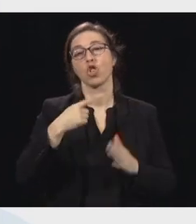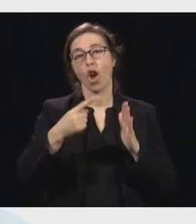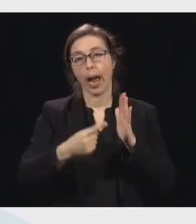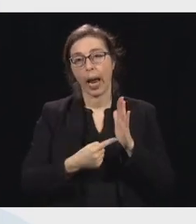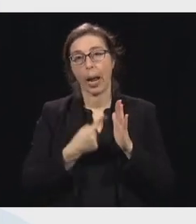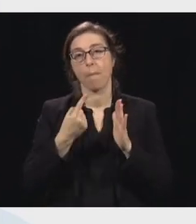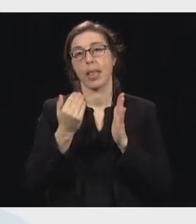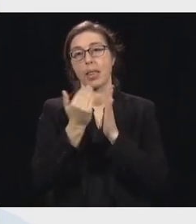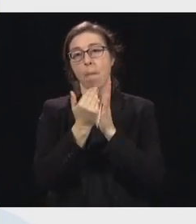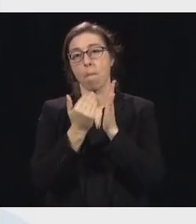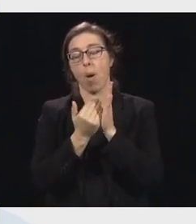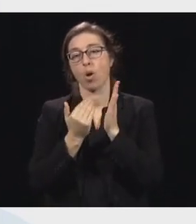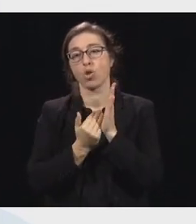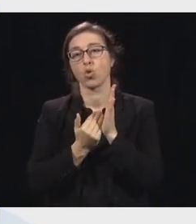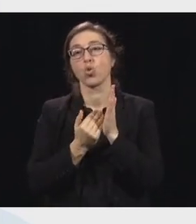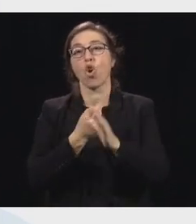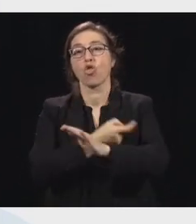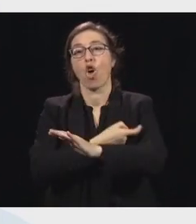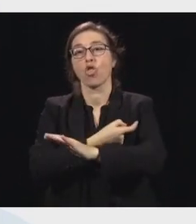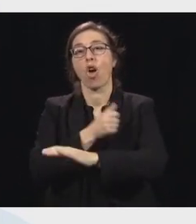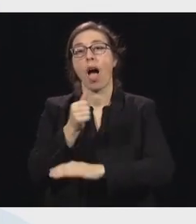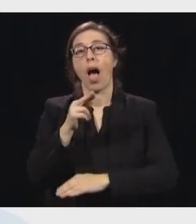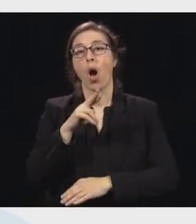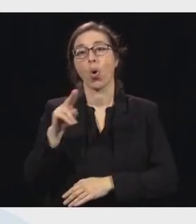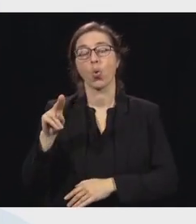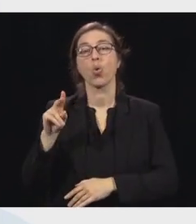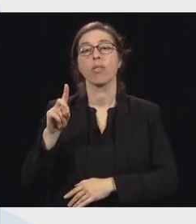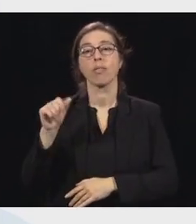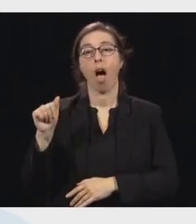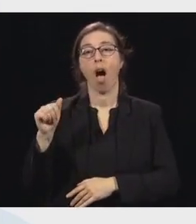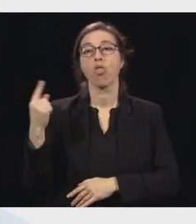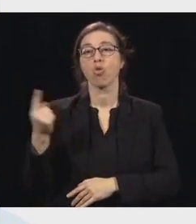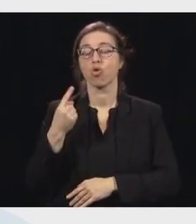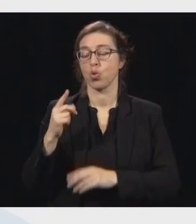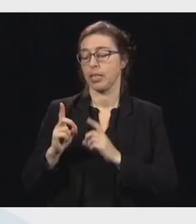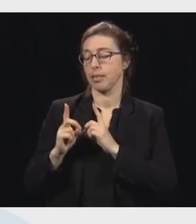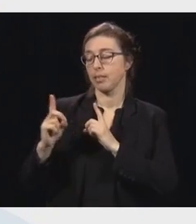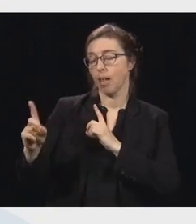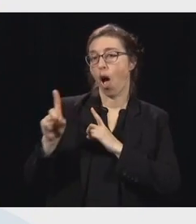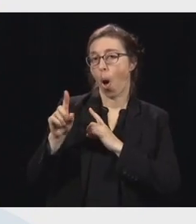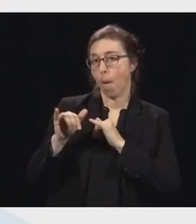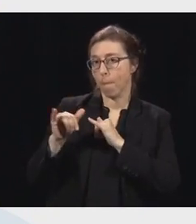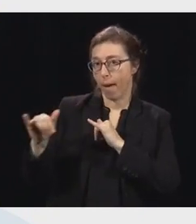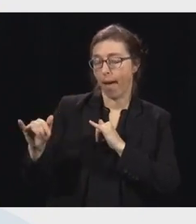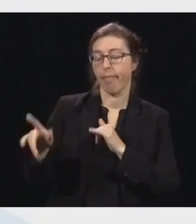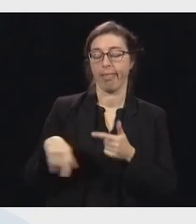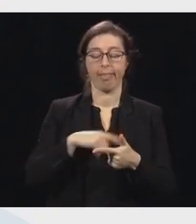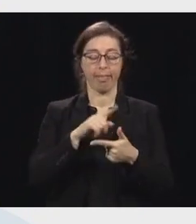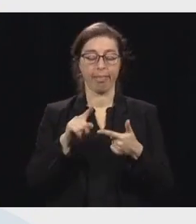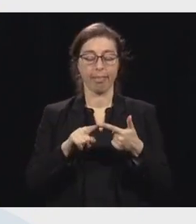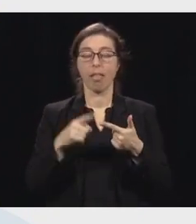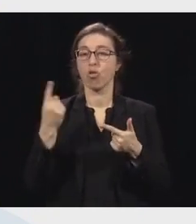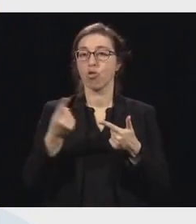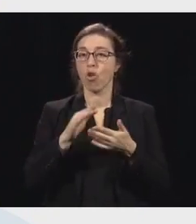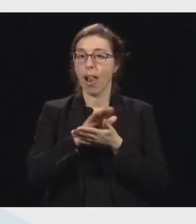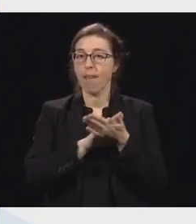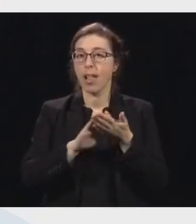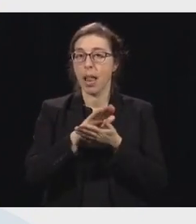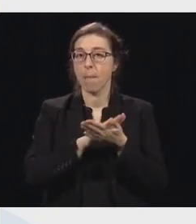Vous restez toujours à un ou deux mètres des autres personnes. Vous vous lavez les mains 20 secondes